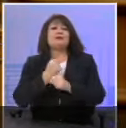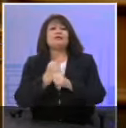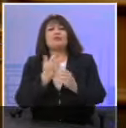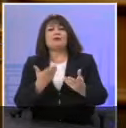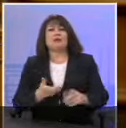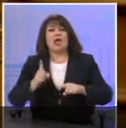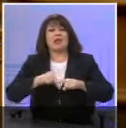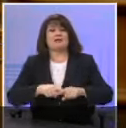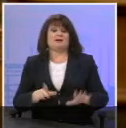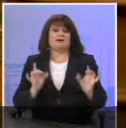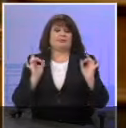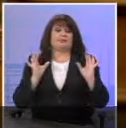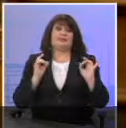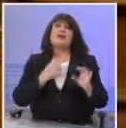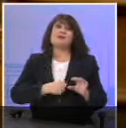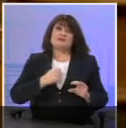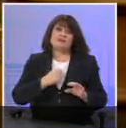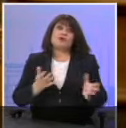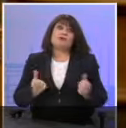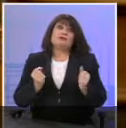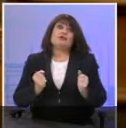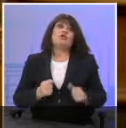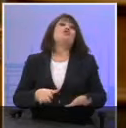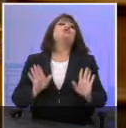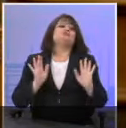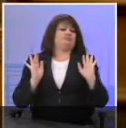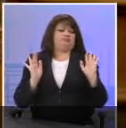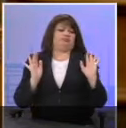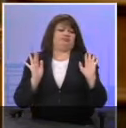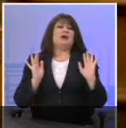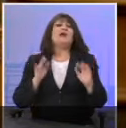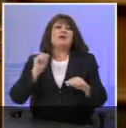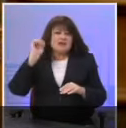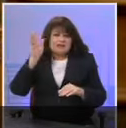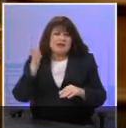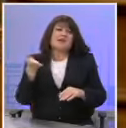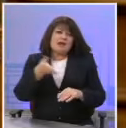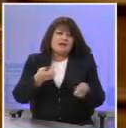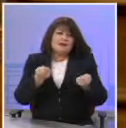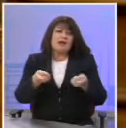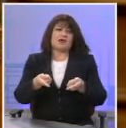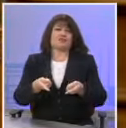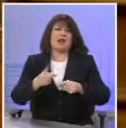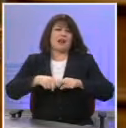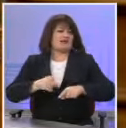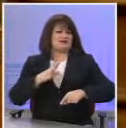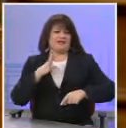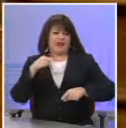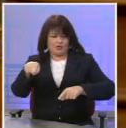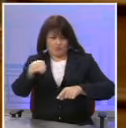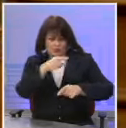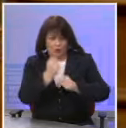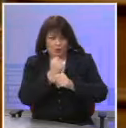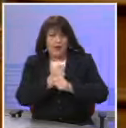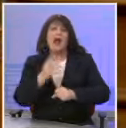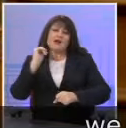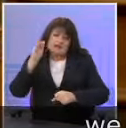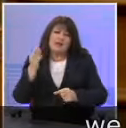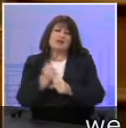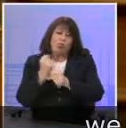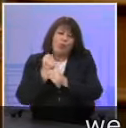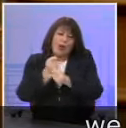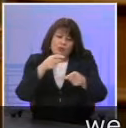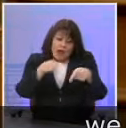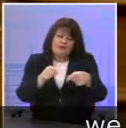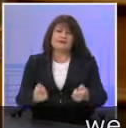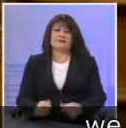κανένας Έλληνας. Δυστυχώς ή ευτυχώς δεν καταδέχεται έναν άλλο. Εμείς λοιπόν λέμε ότι απέναντι σε ένα παγκόσμιο πρόβλημα